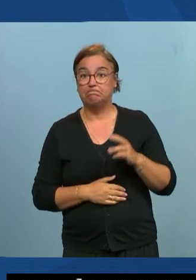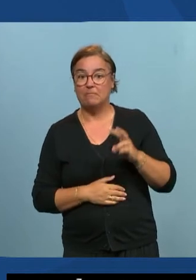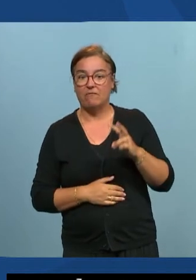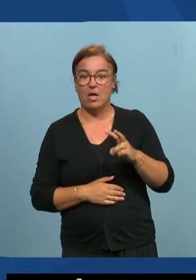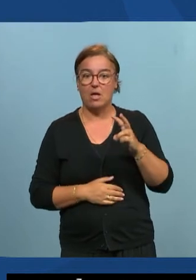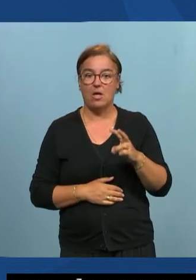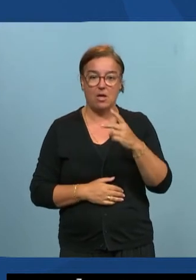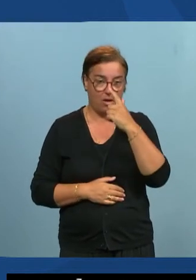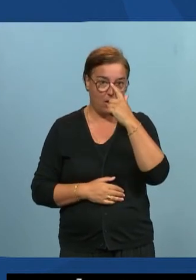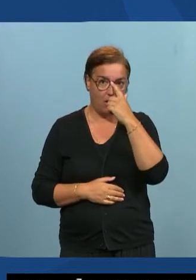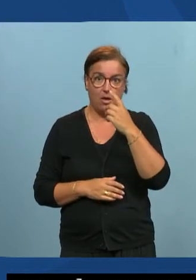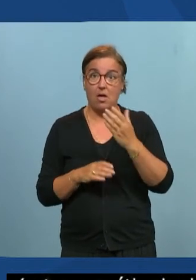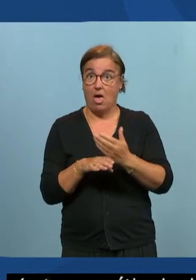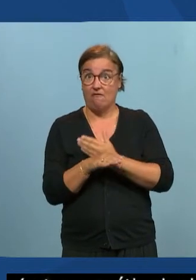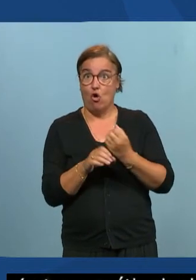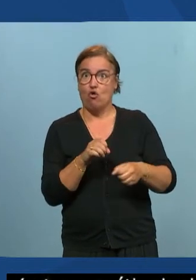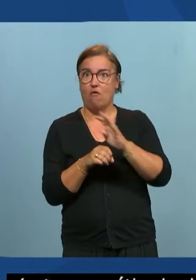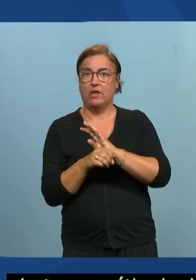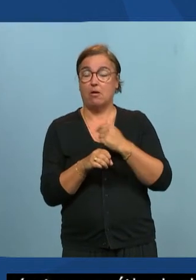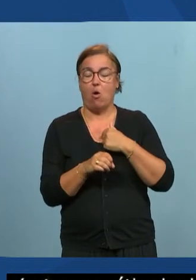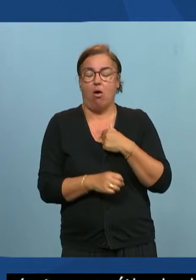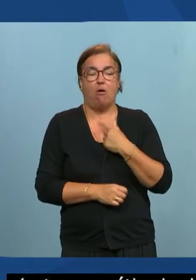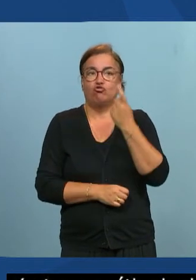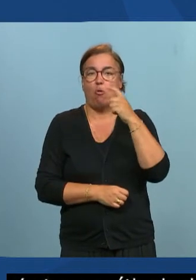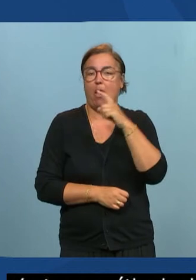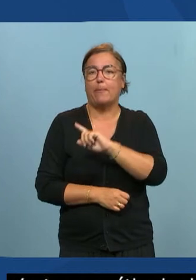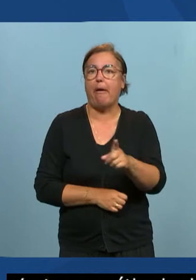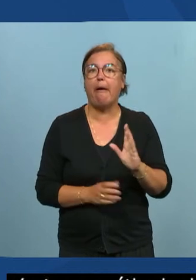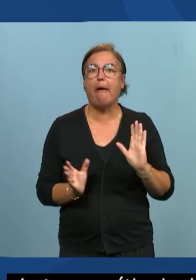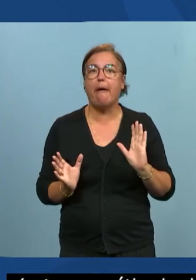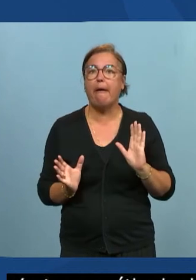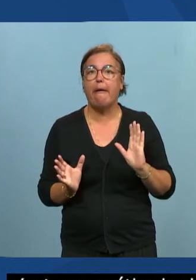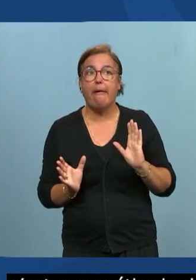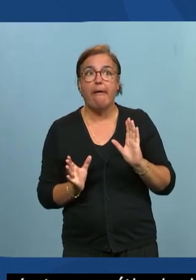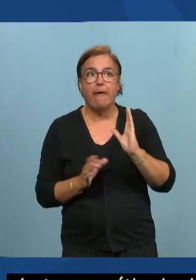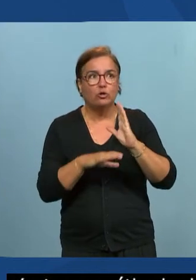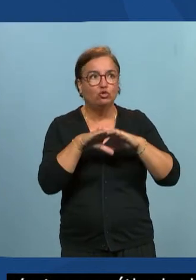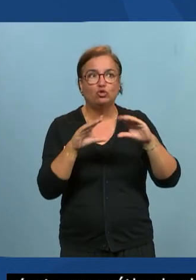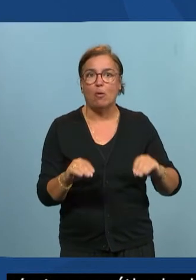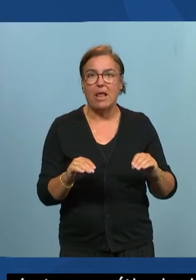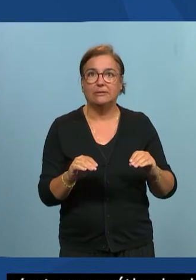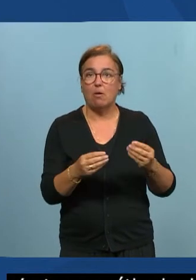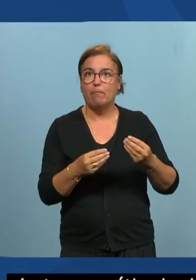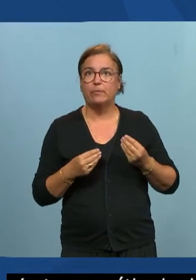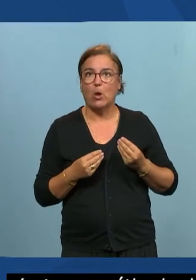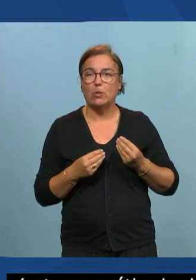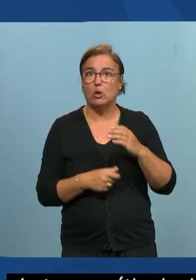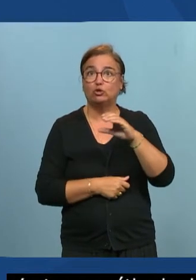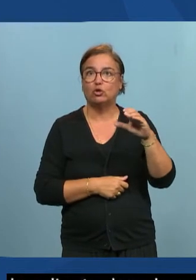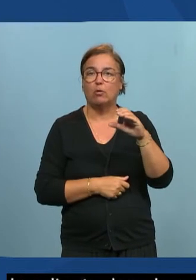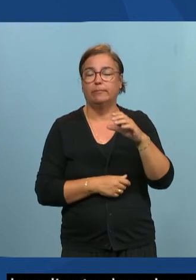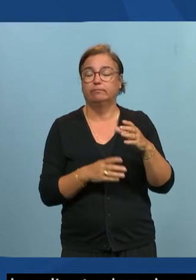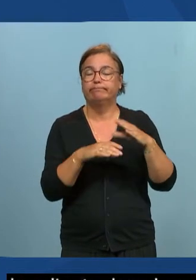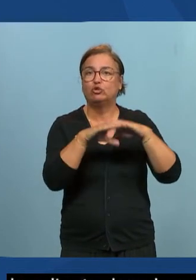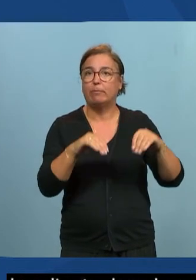avant que la pandémie arrive je ne rendais pas honte d point être en présentiel à 100% c'était